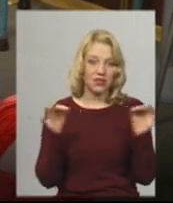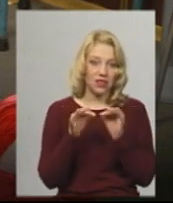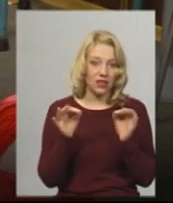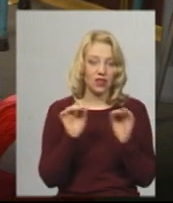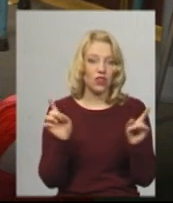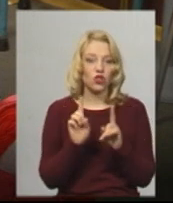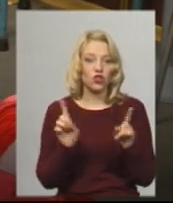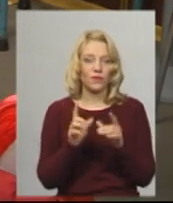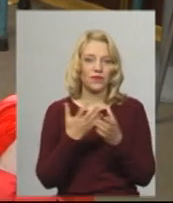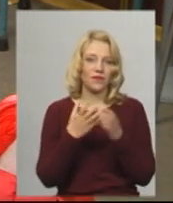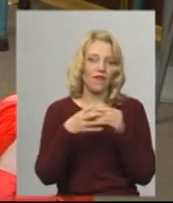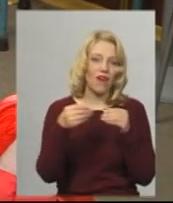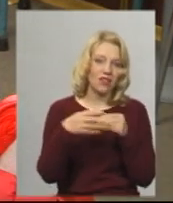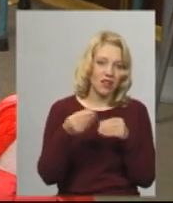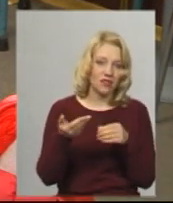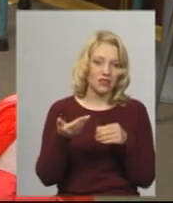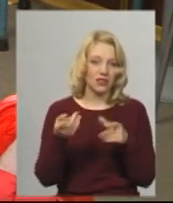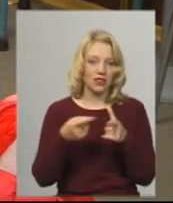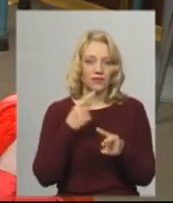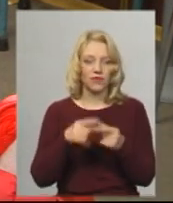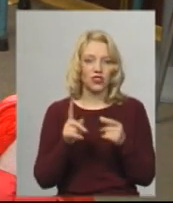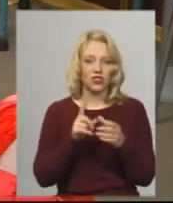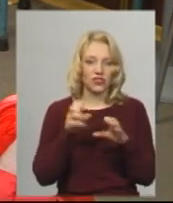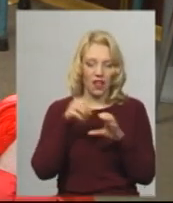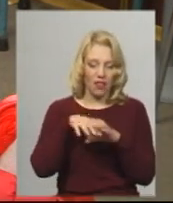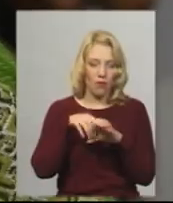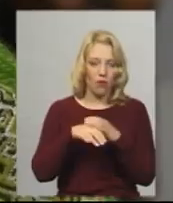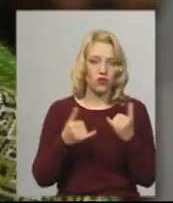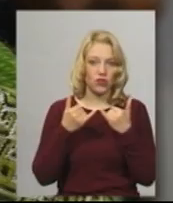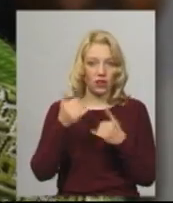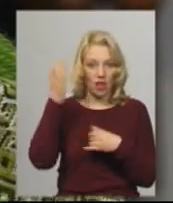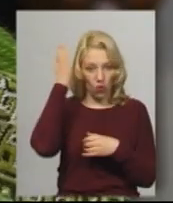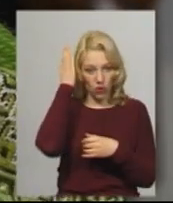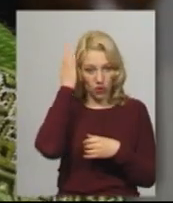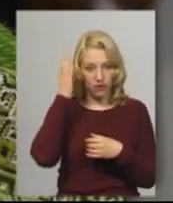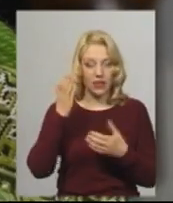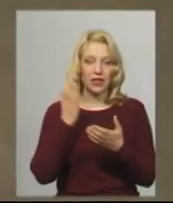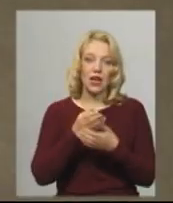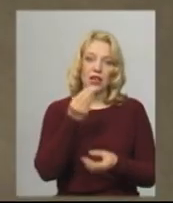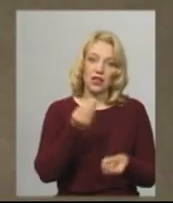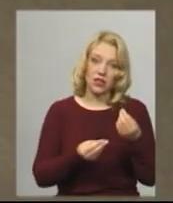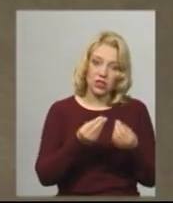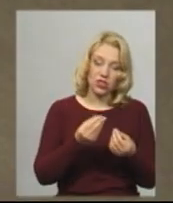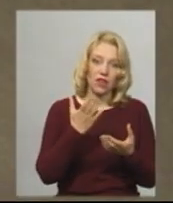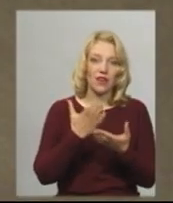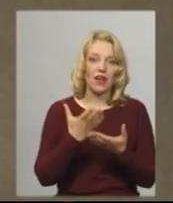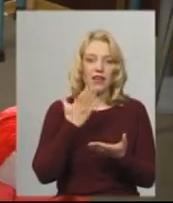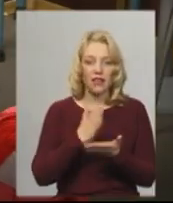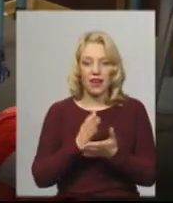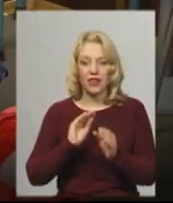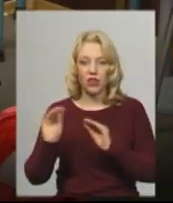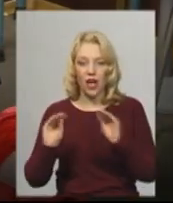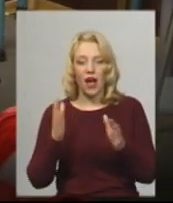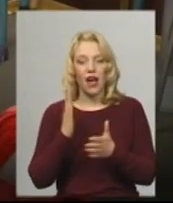щоб ватка чи якісь наповнювач для голівки. Існують іграшкові, декоративні та ляльки-обереги.